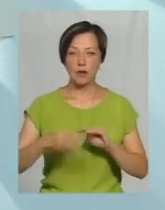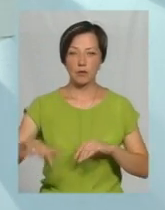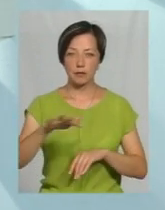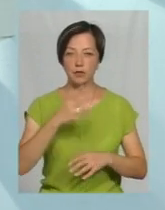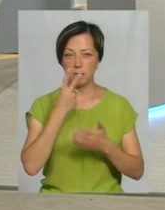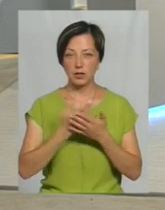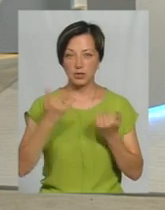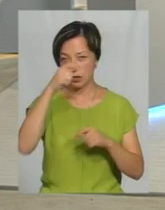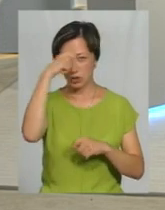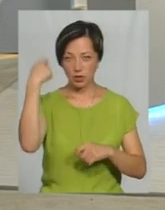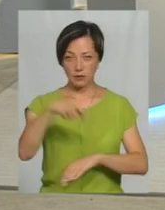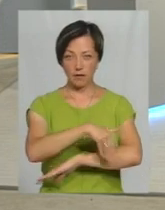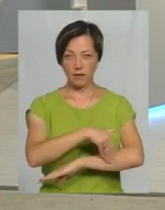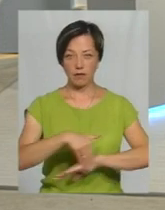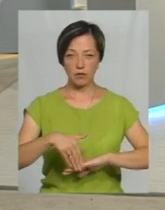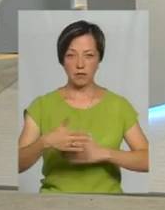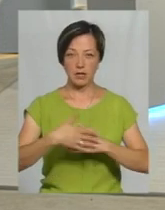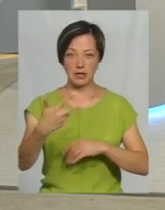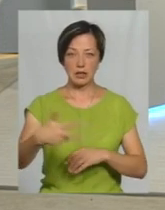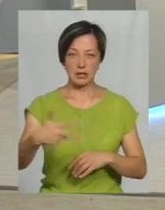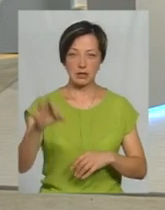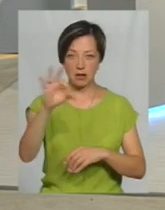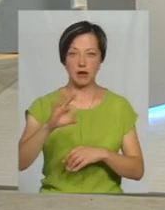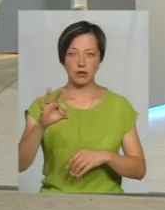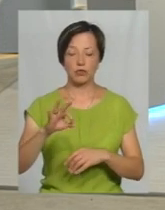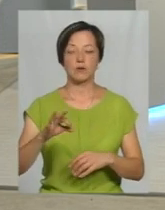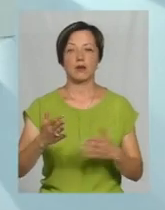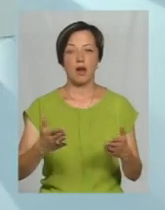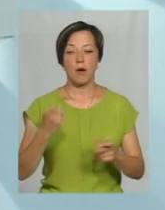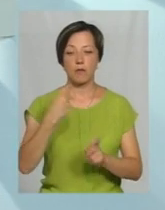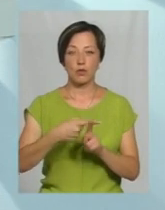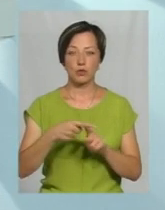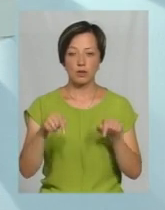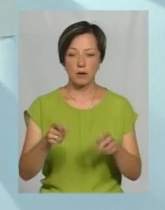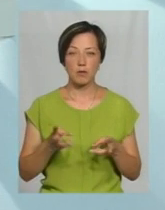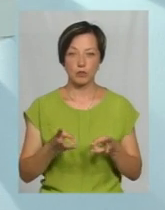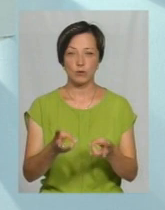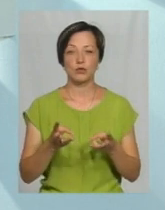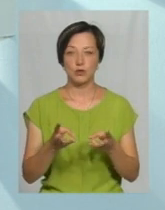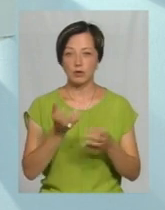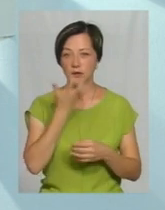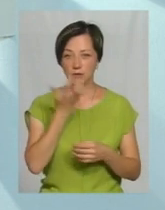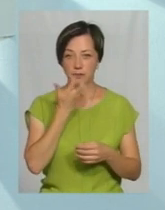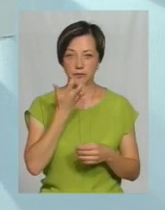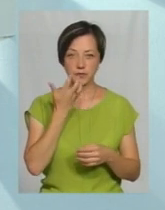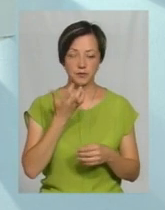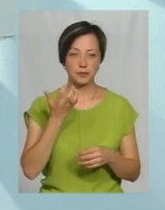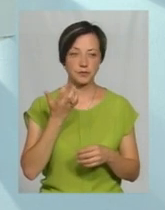ми бачимо, зараз температура біля 30 градусів навколишнього середовища, а плюс там, як стоїть, скажімо так,